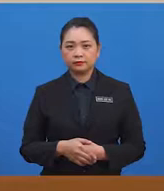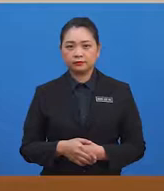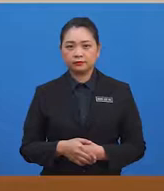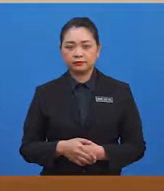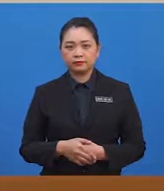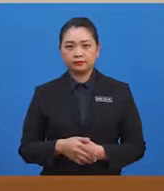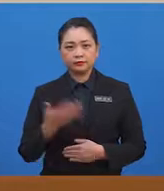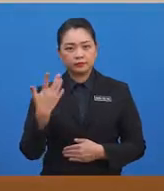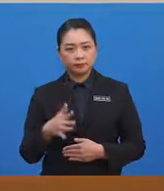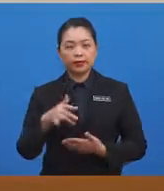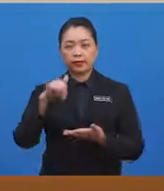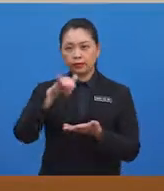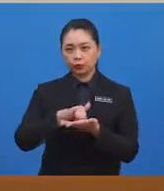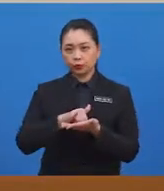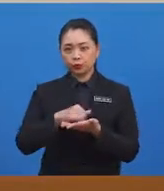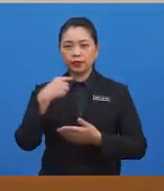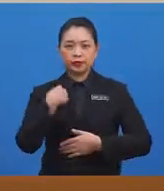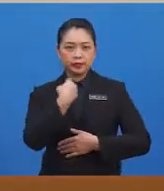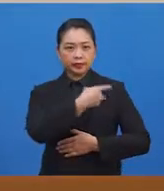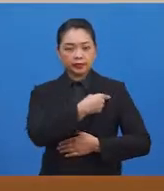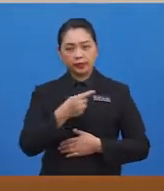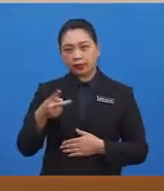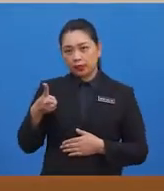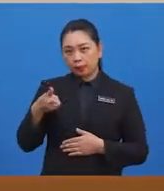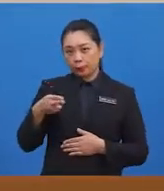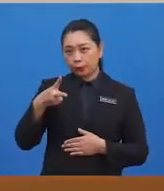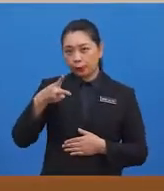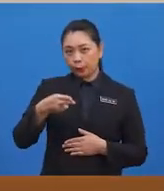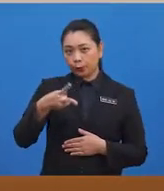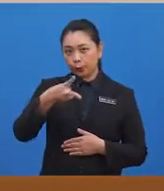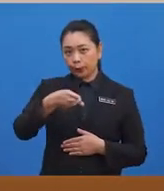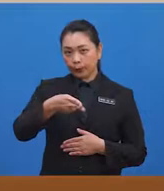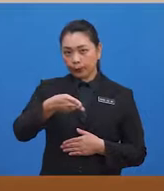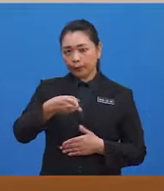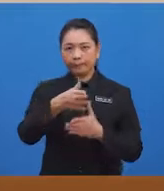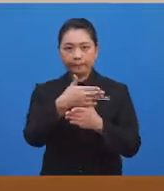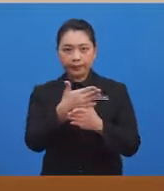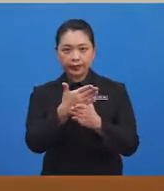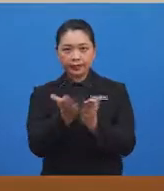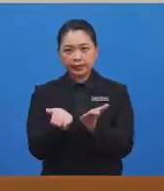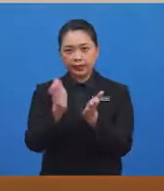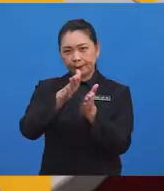Kemudian, kita potongkan bahagian lipatan tersebut.